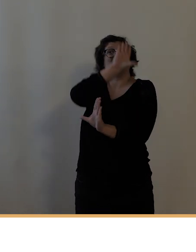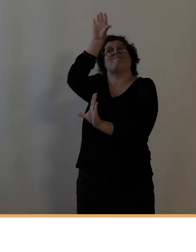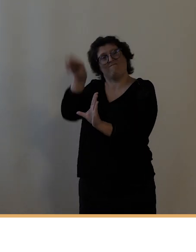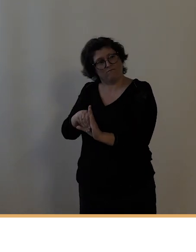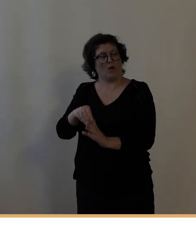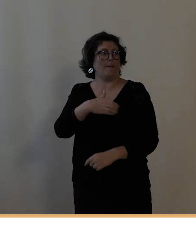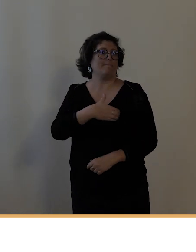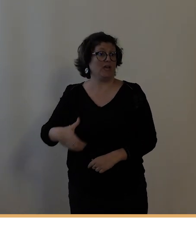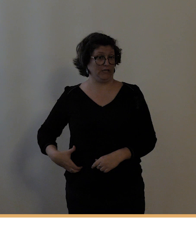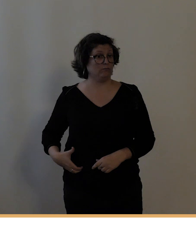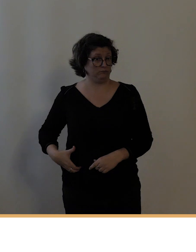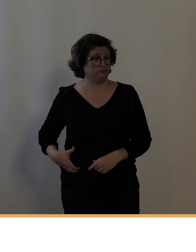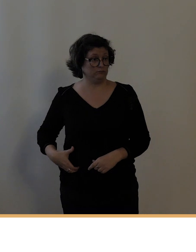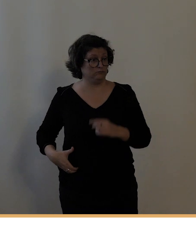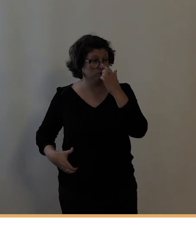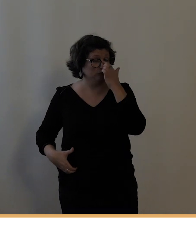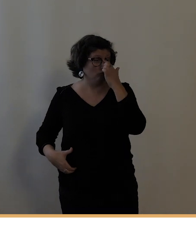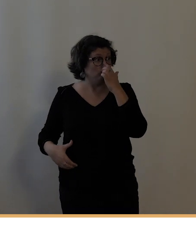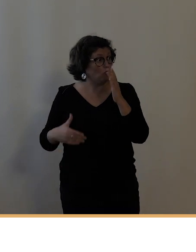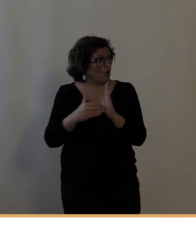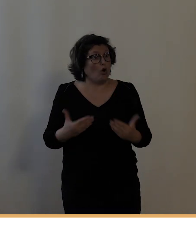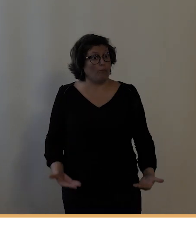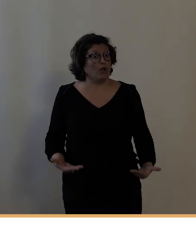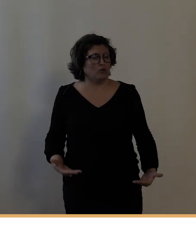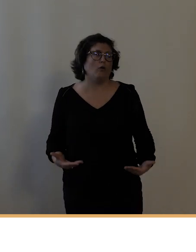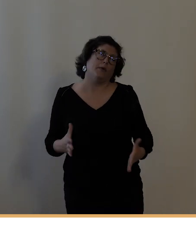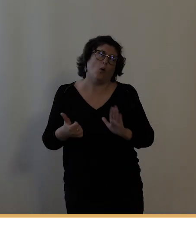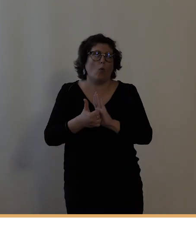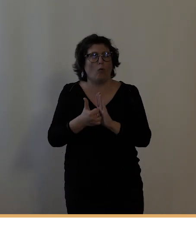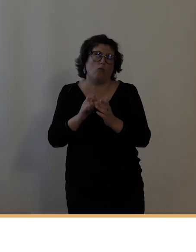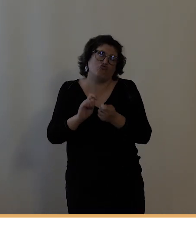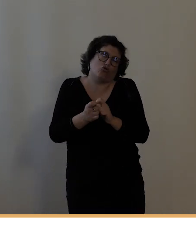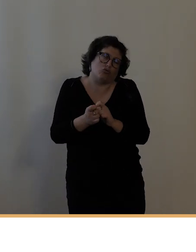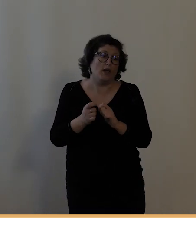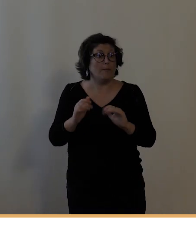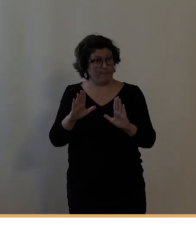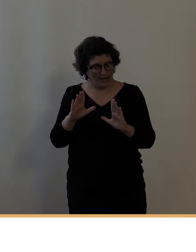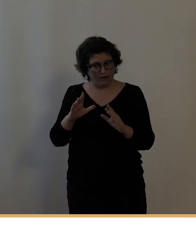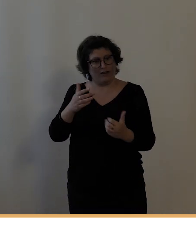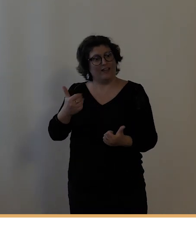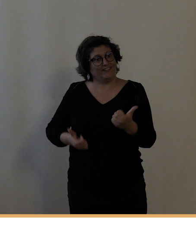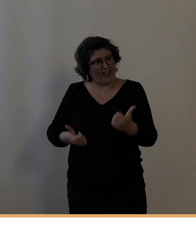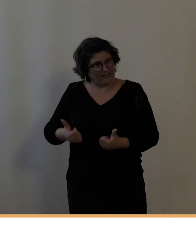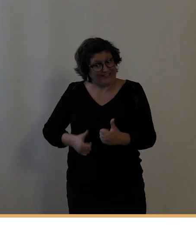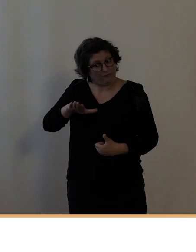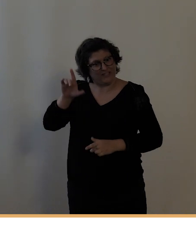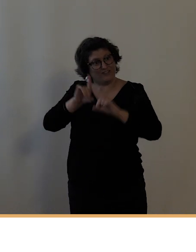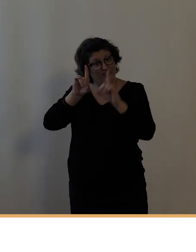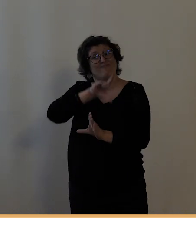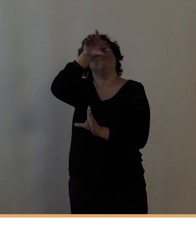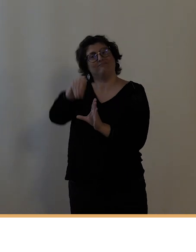qui existe toujours d'ailleurs mais dont les activités ont un tout petit peu changé, mais il s'agissait bien d'organiser de manière